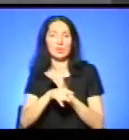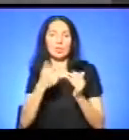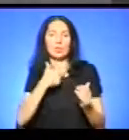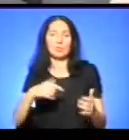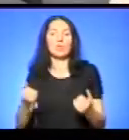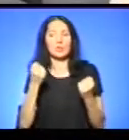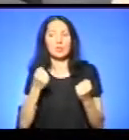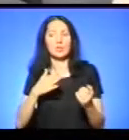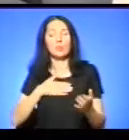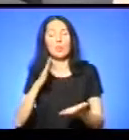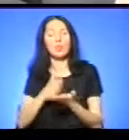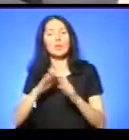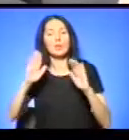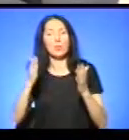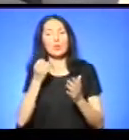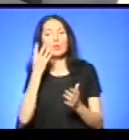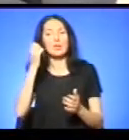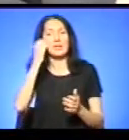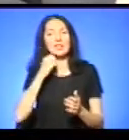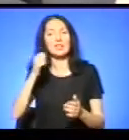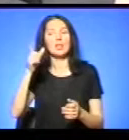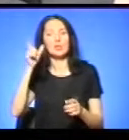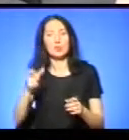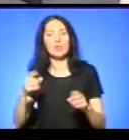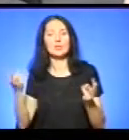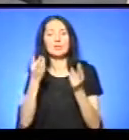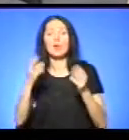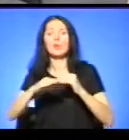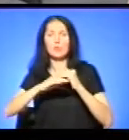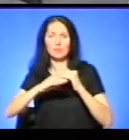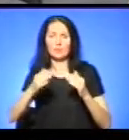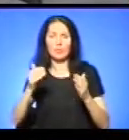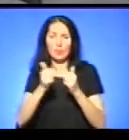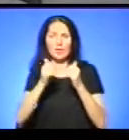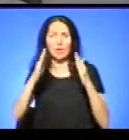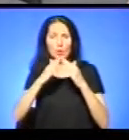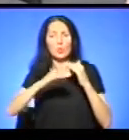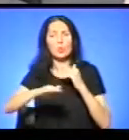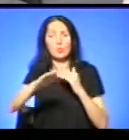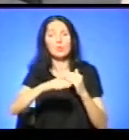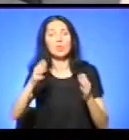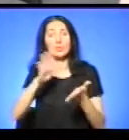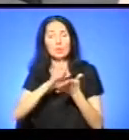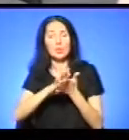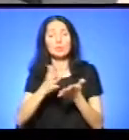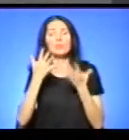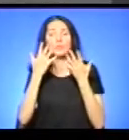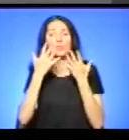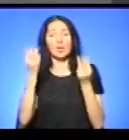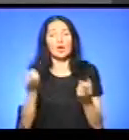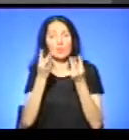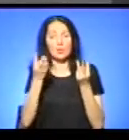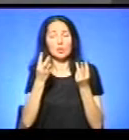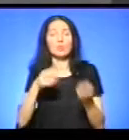області випадок, коли старший чоловік спалював сміття. На подвір'ї, я пам'ятаю. На подвір'ї, так, спалював сміття і теж втратив свідомість. Він впав в той вогонь